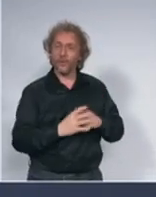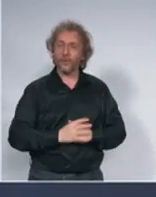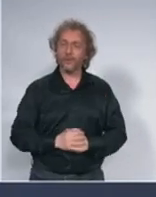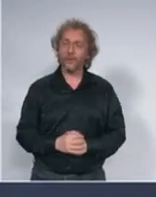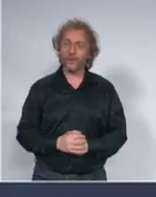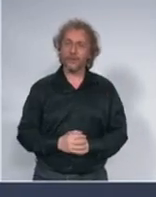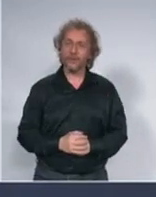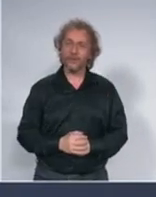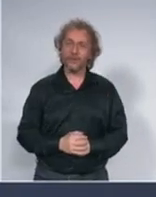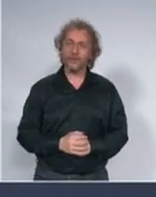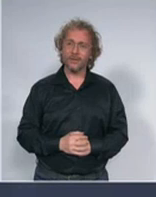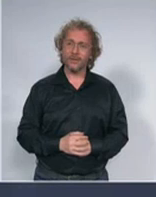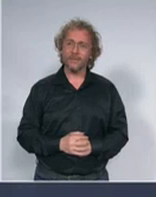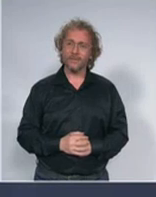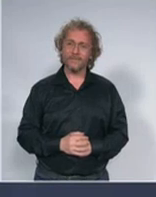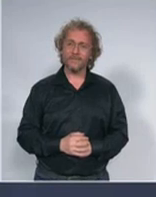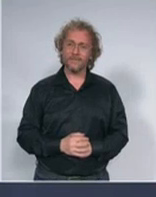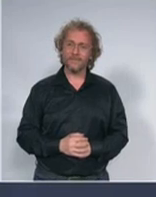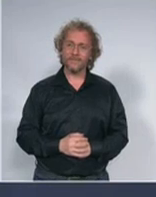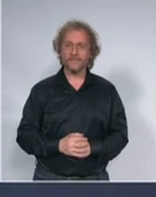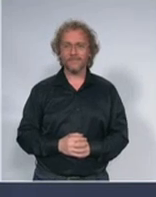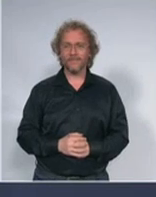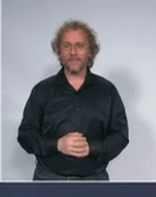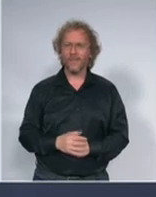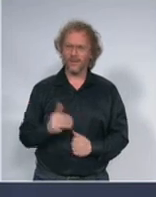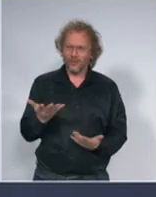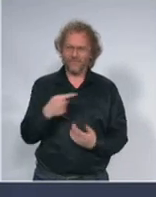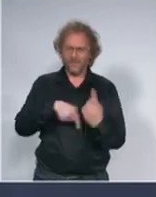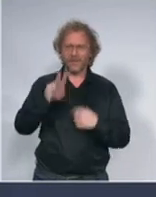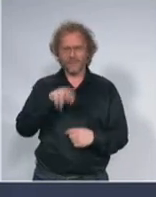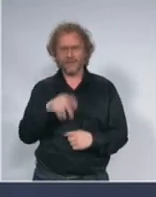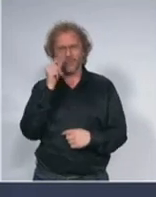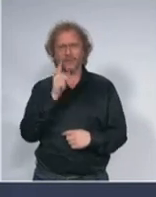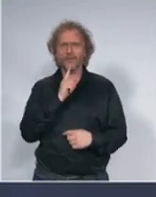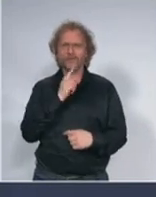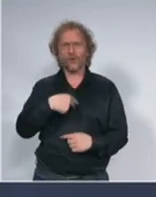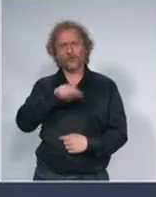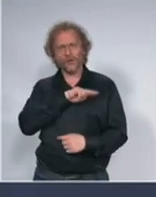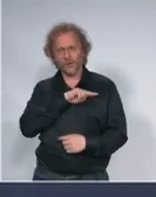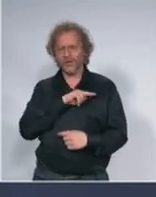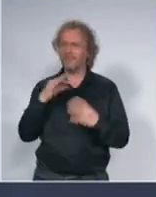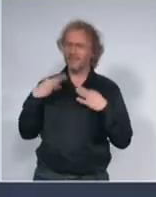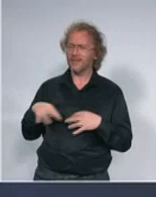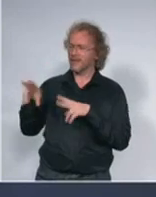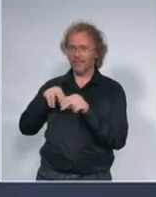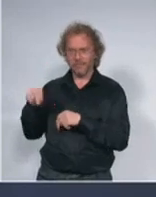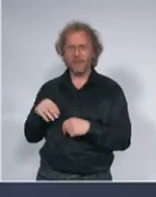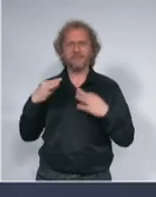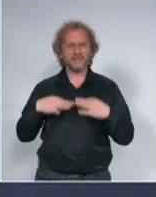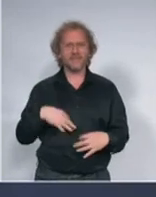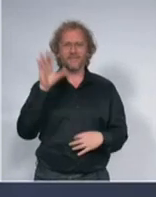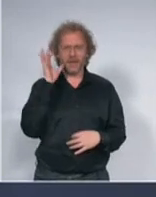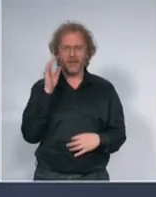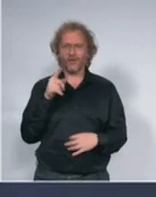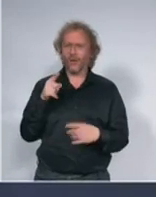da vi imate ljude koji su odgovorni kao predsednik republike ili predsednik vlade za bezbednost i